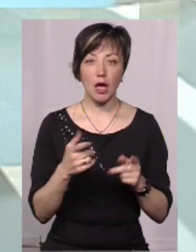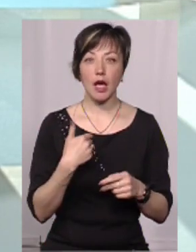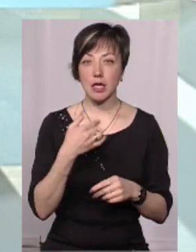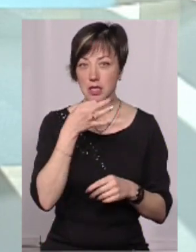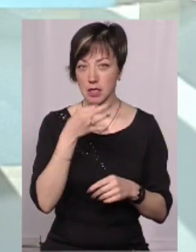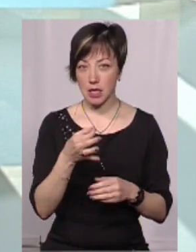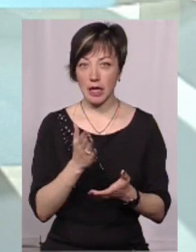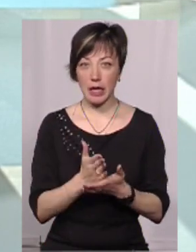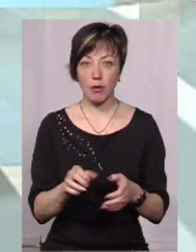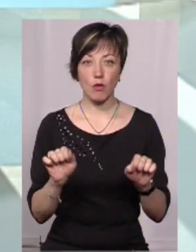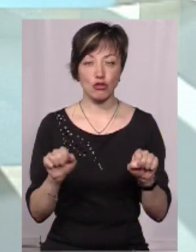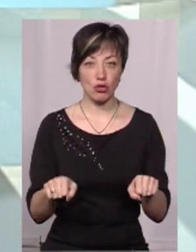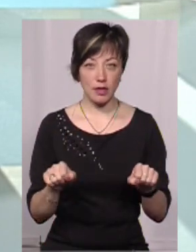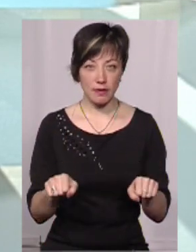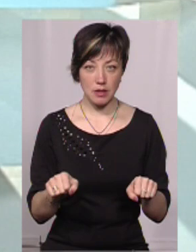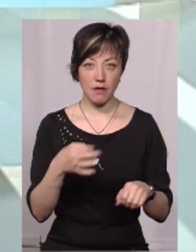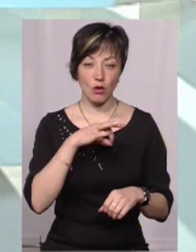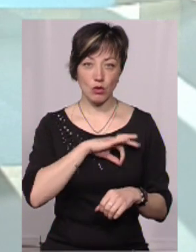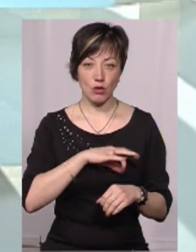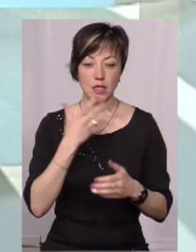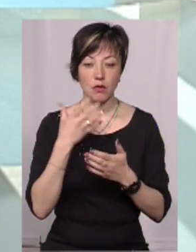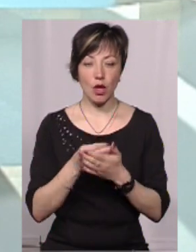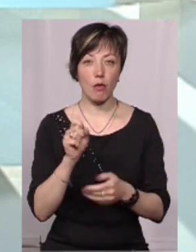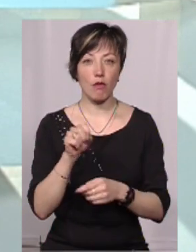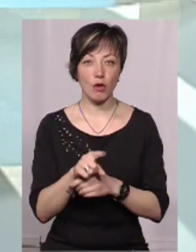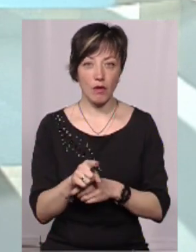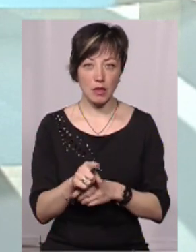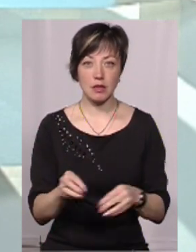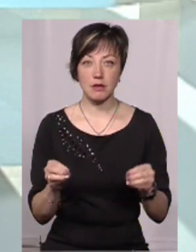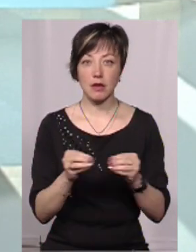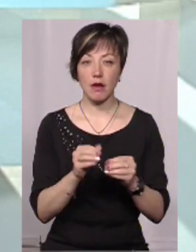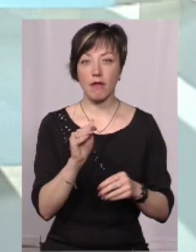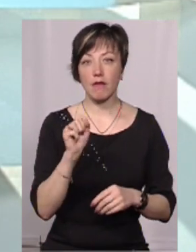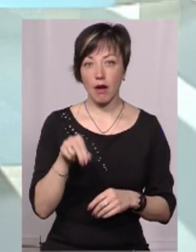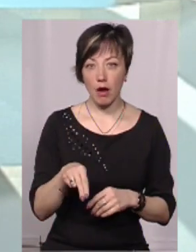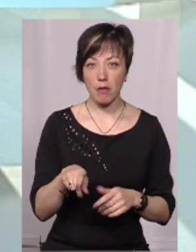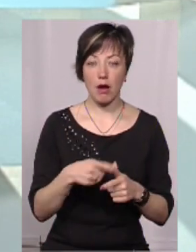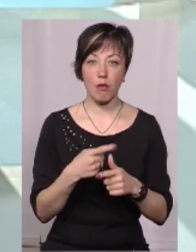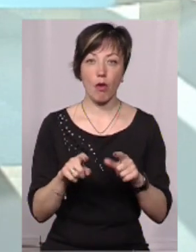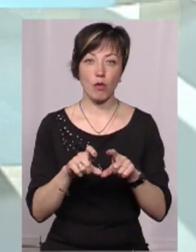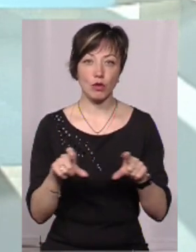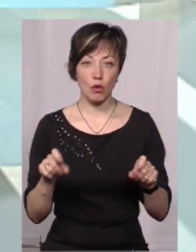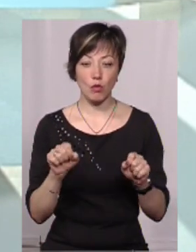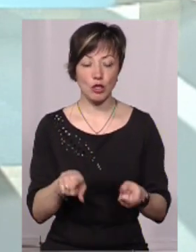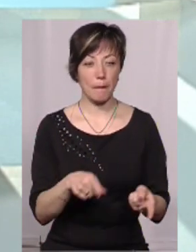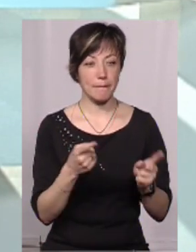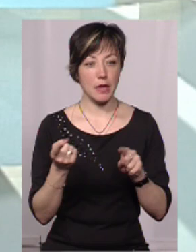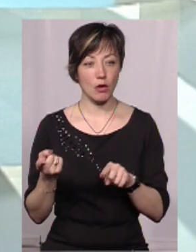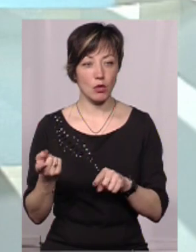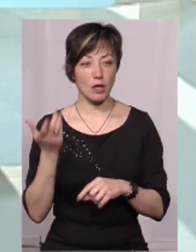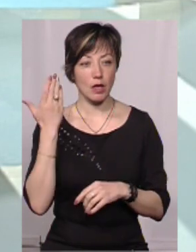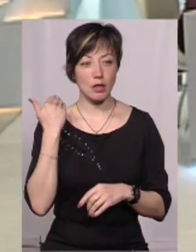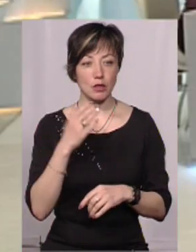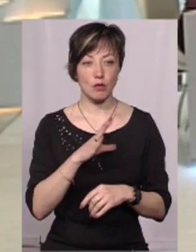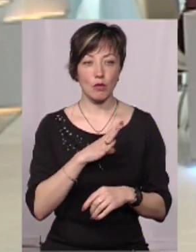сказала, є можливість використовувати свої повноваження. Той самий ФАП чи амбулаторія може вже переходить, якщо